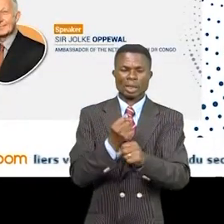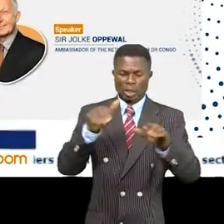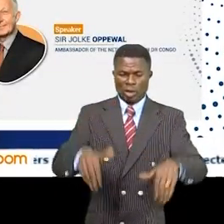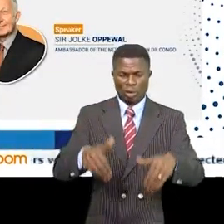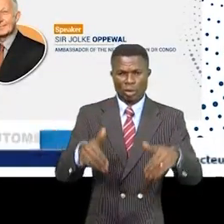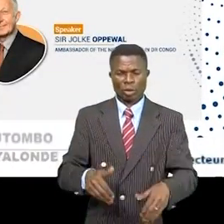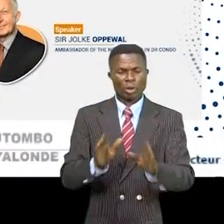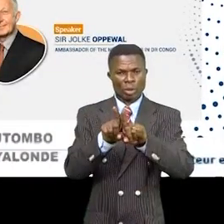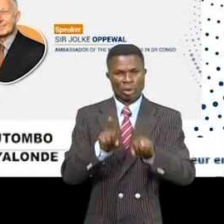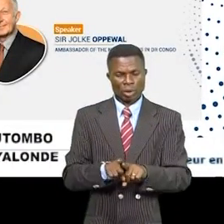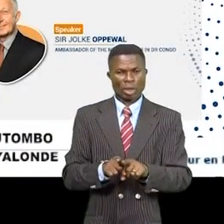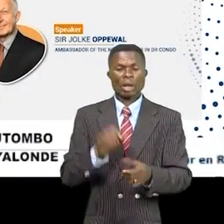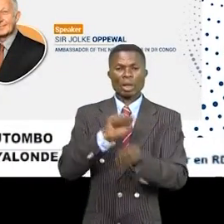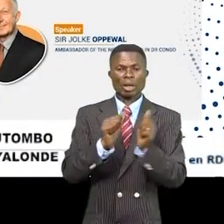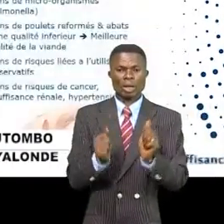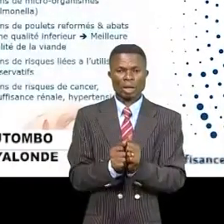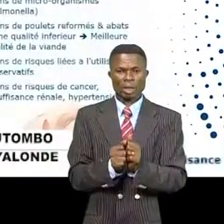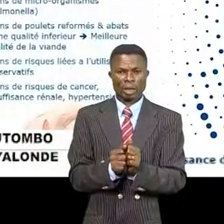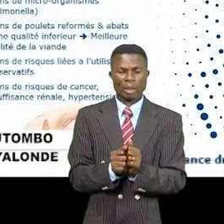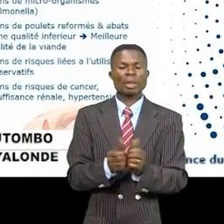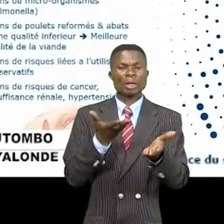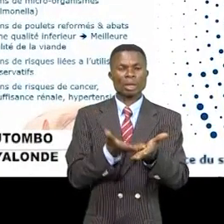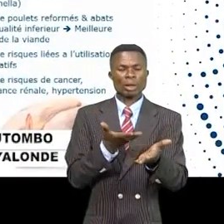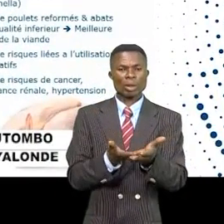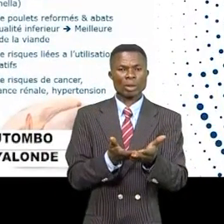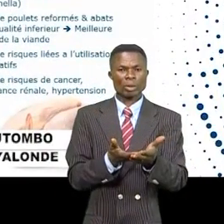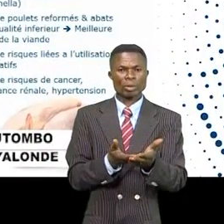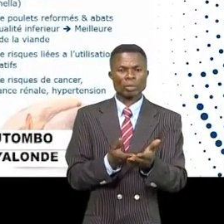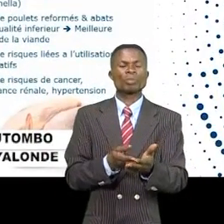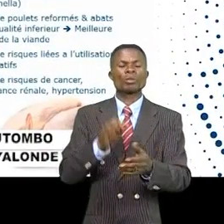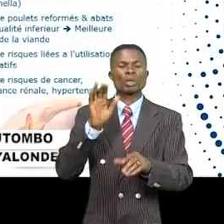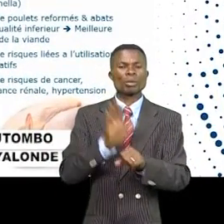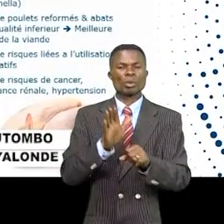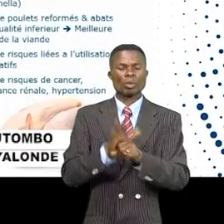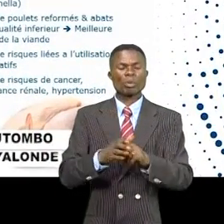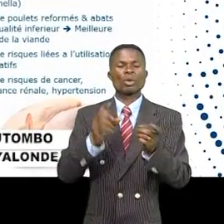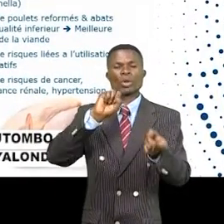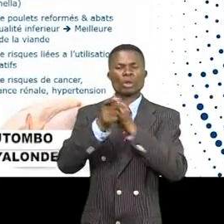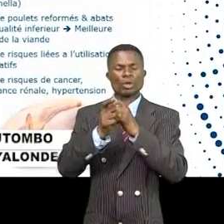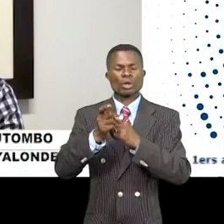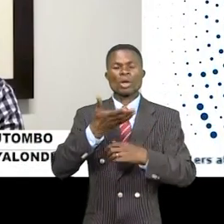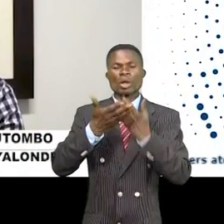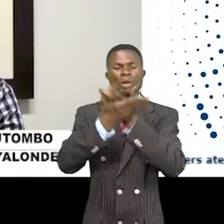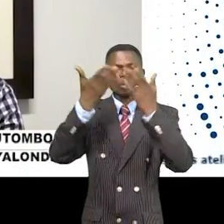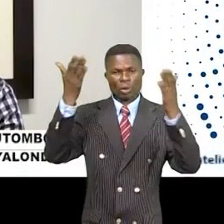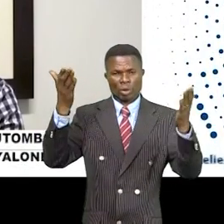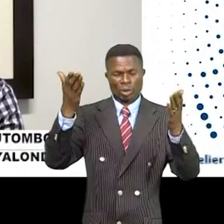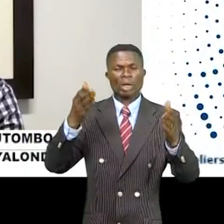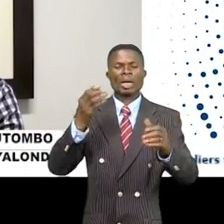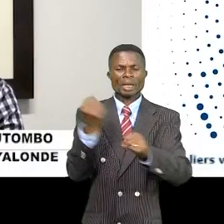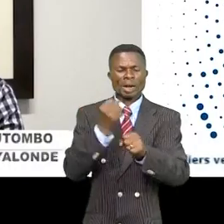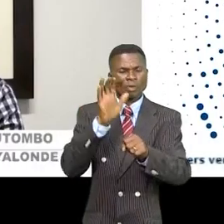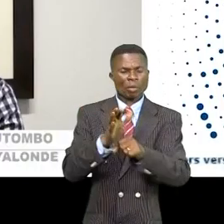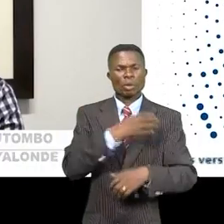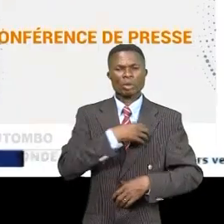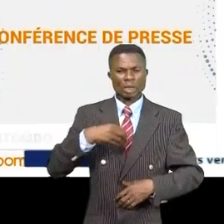prometteurs l'événement l'événement sera d'ailleurs ponctué d'une modernisation exclusivement féminine d